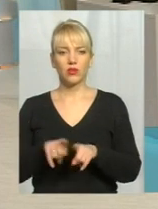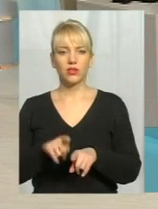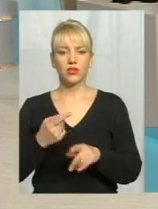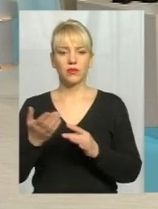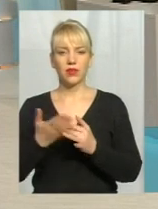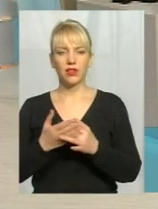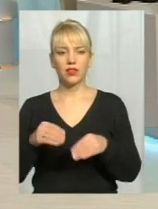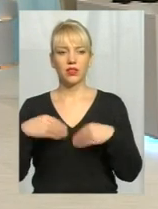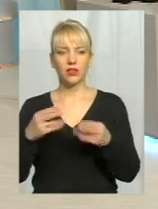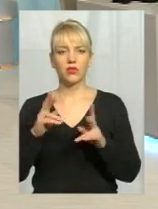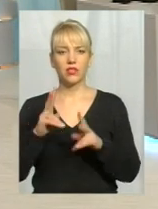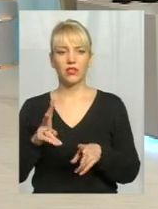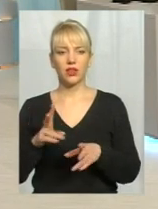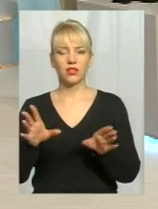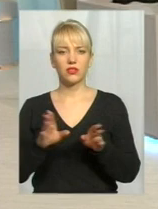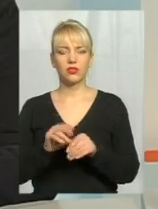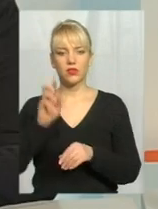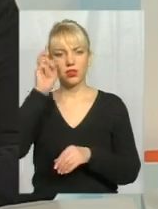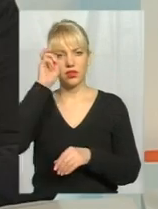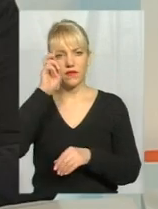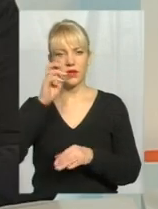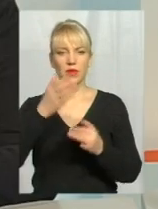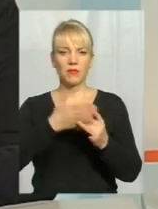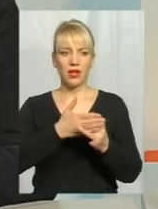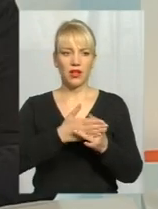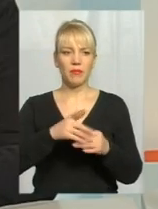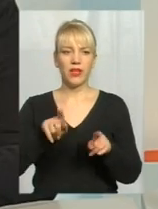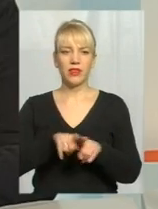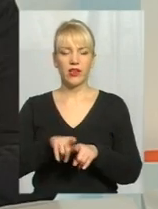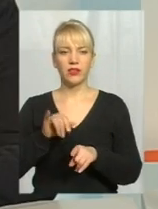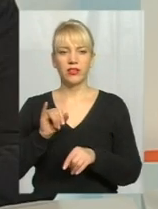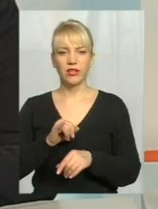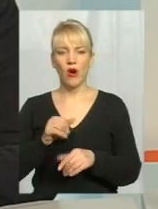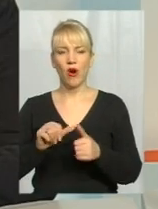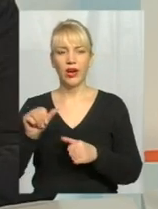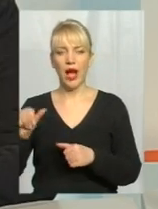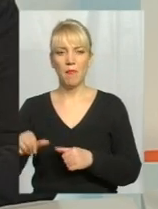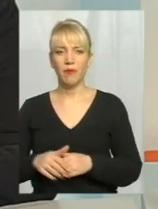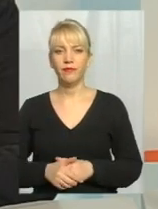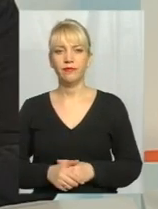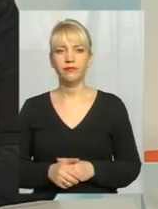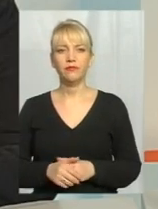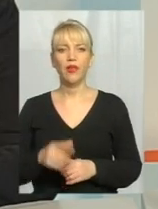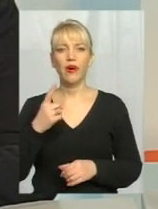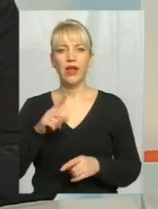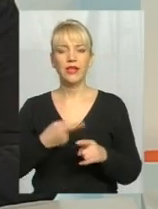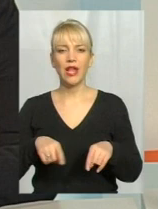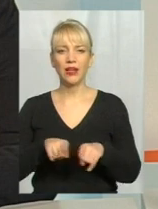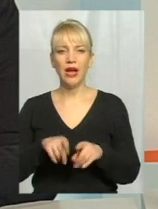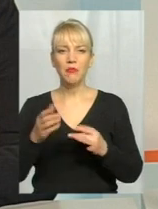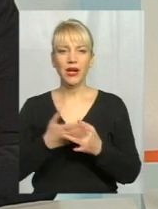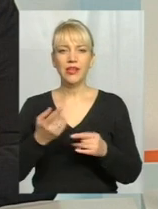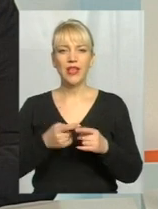як разом з державними пільгами, так і окремо. Одна з тих пільг – це